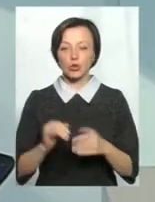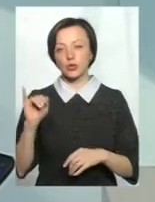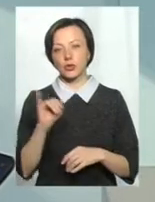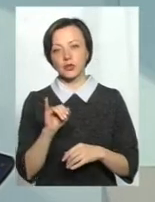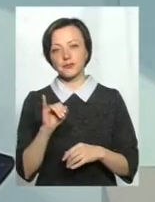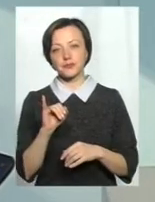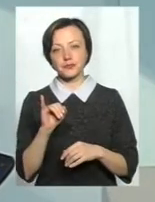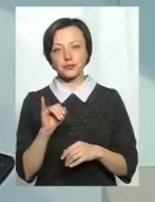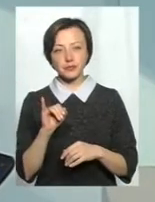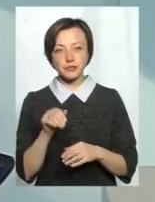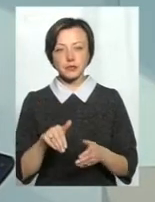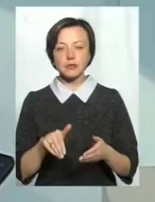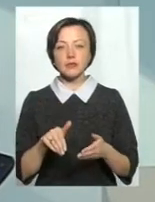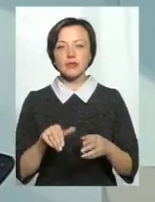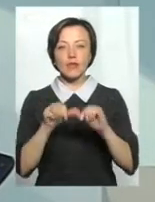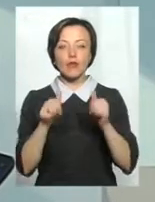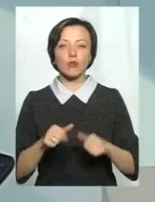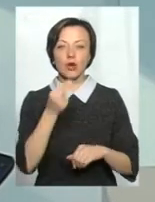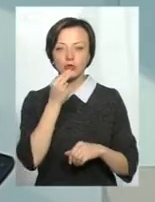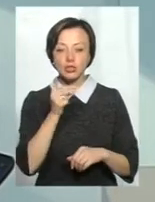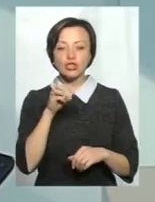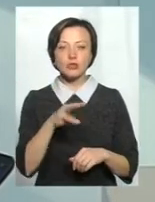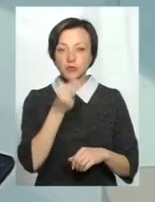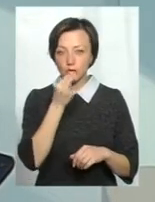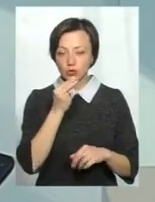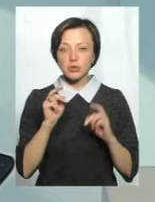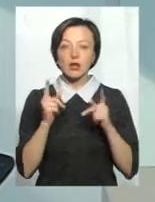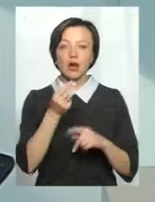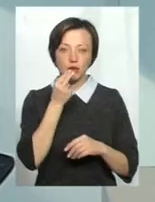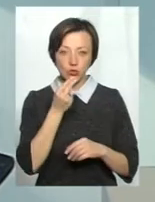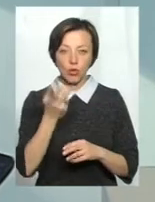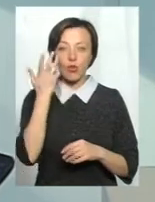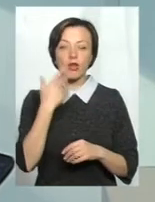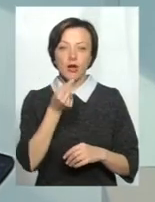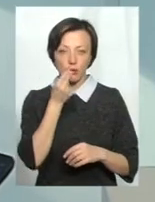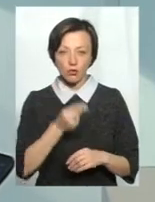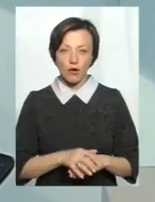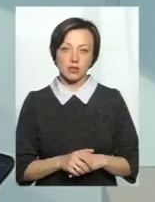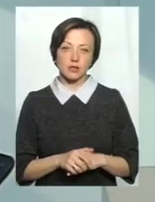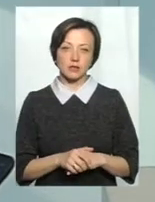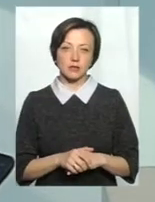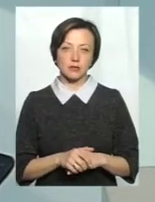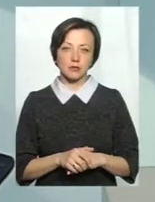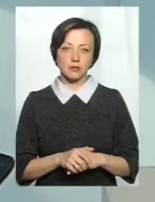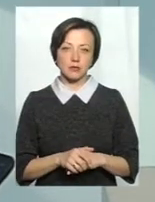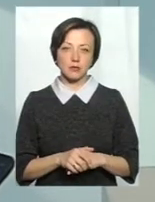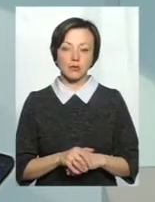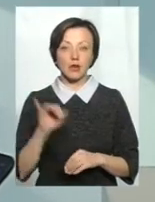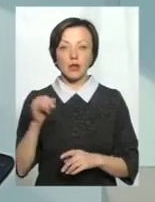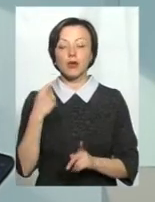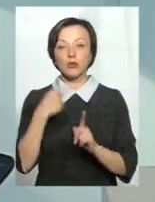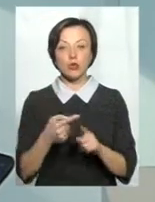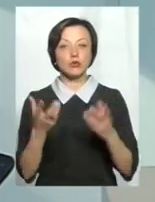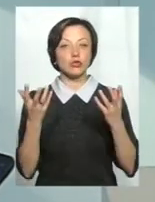спосіб харчування, і те, чим харчуватися, як харчуватися, коли харчуватися. І плюс